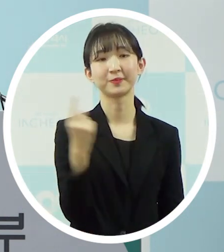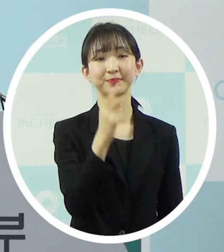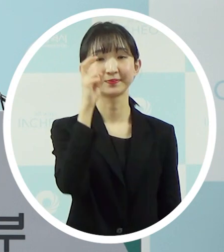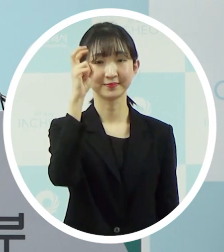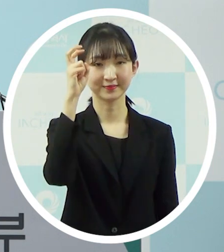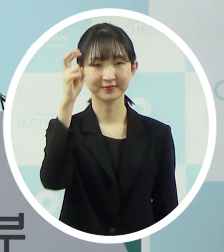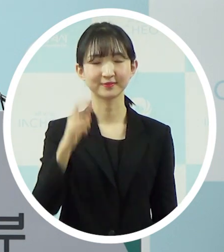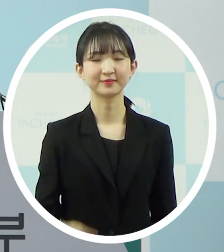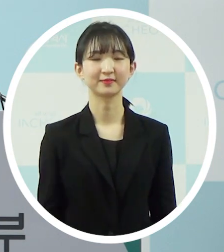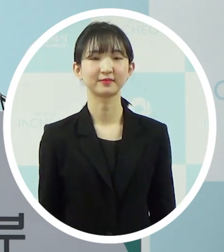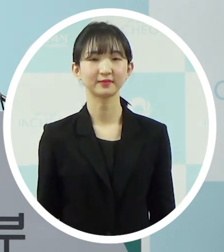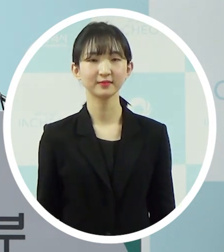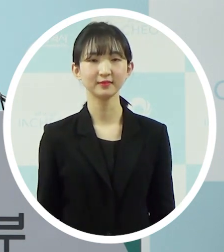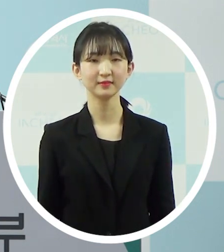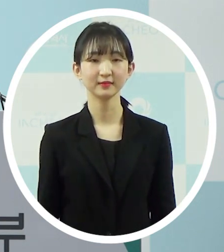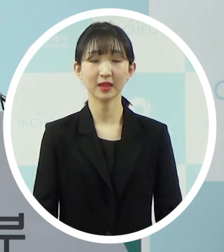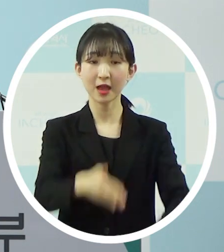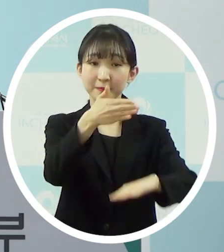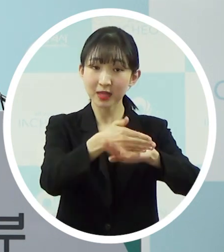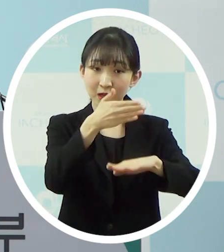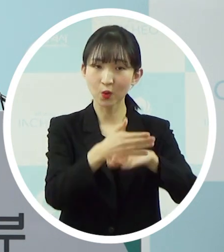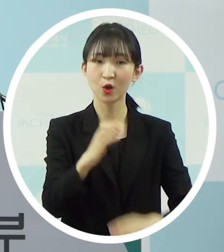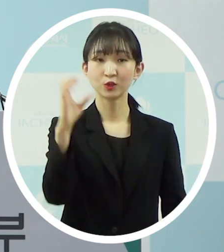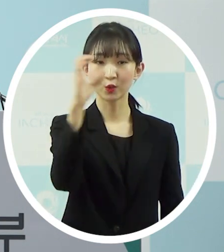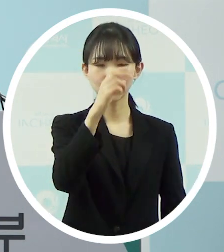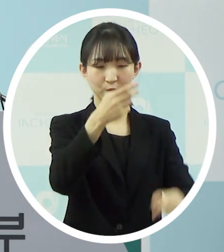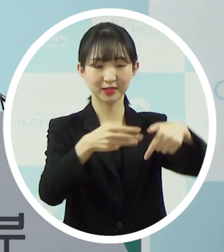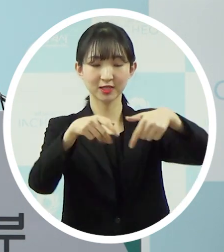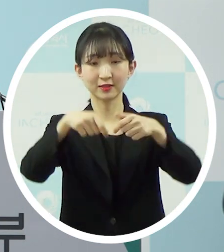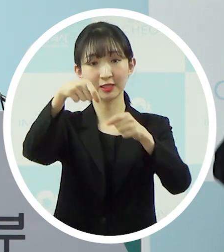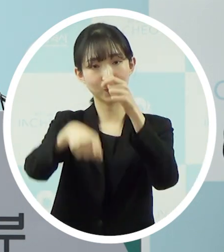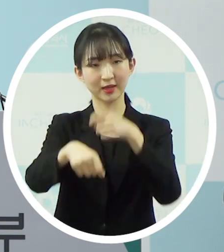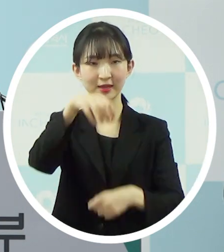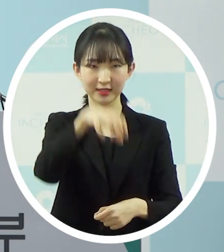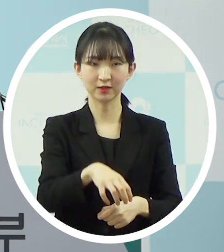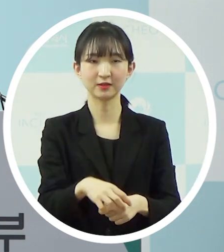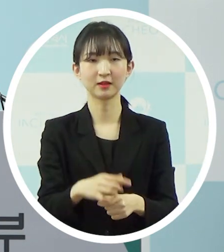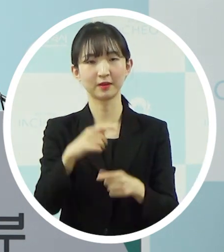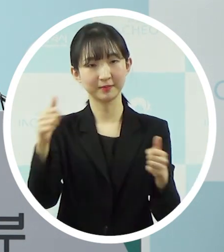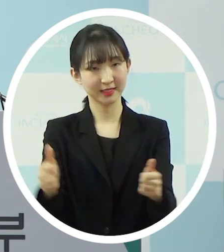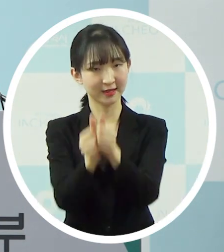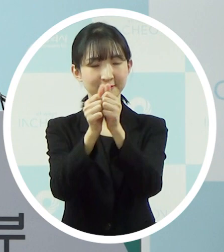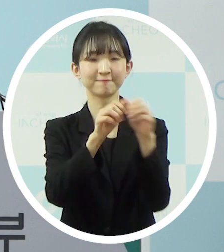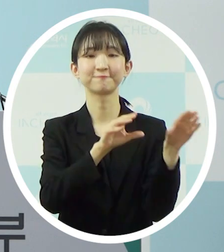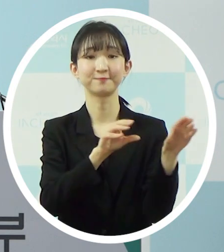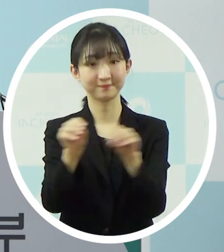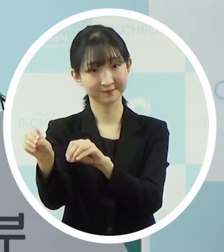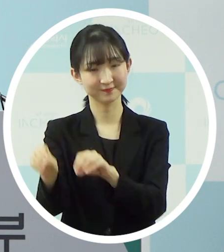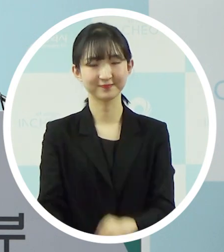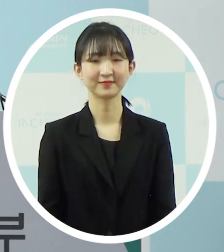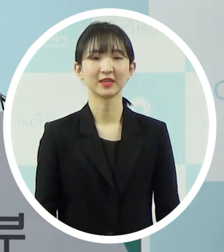생각합니다. 감사하게도 천주교 인천교구에서는 이미 미사를 중단해 주셨고